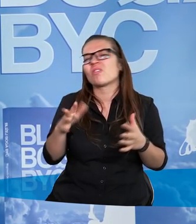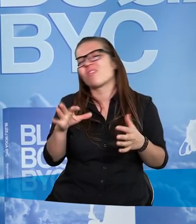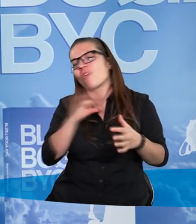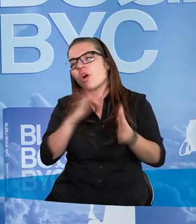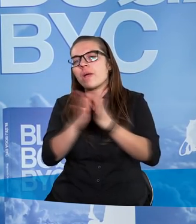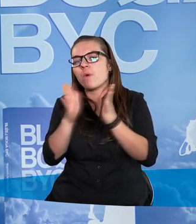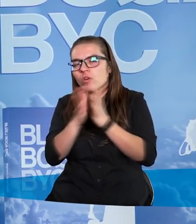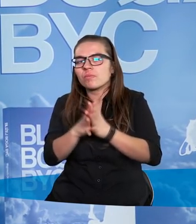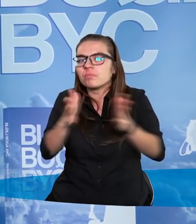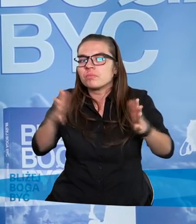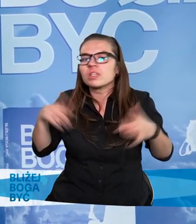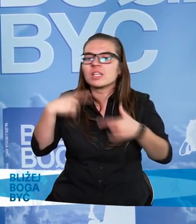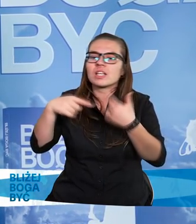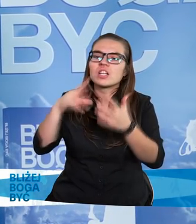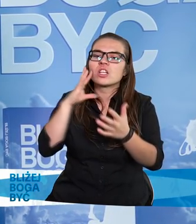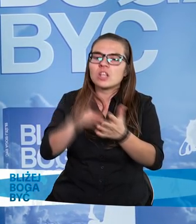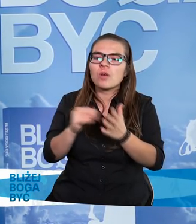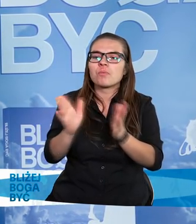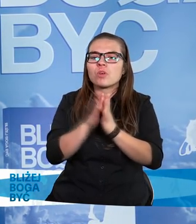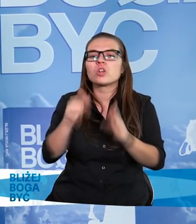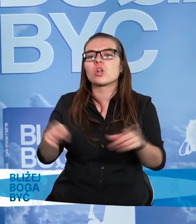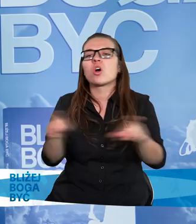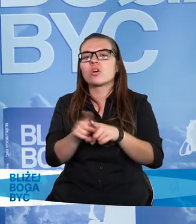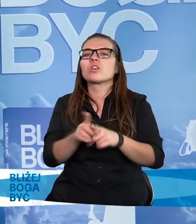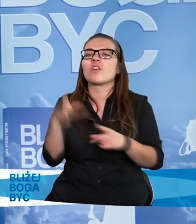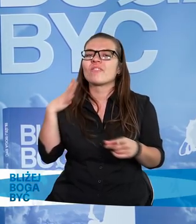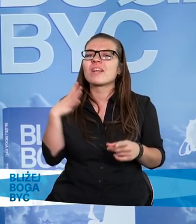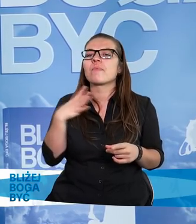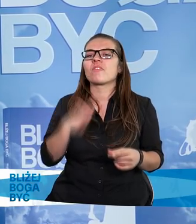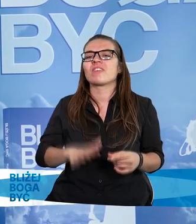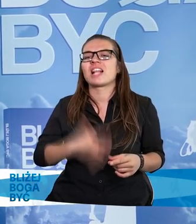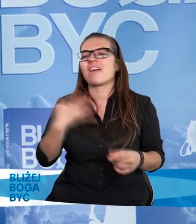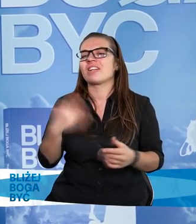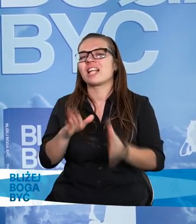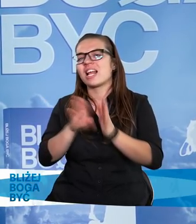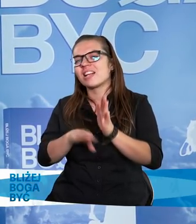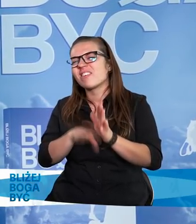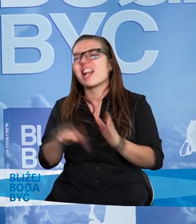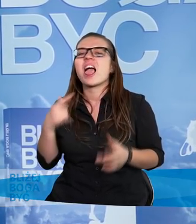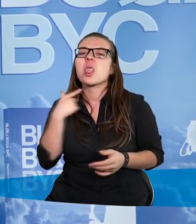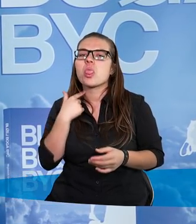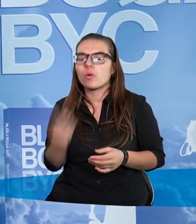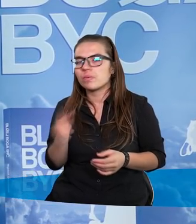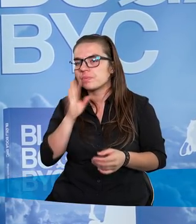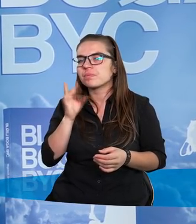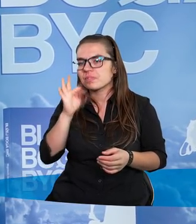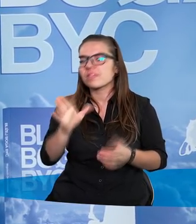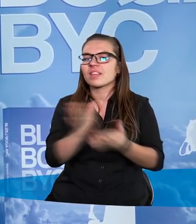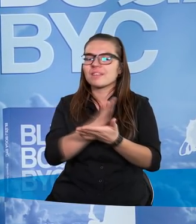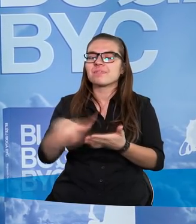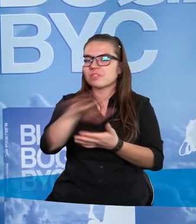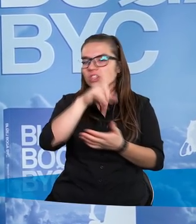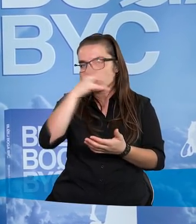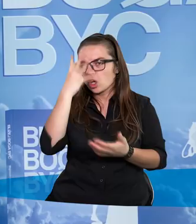modlitwy, często te same modlitwy, co również wydawałoby się niezwykle nudne. I tak tworzy się